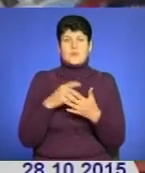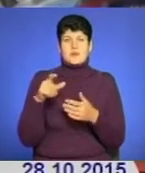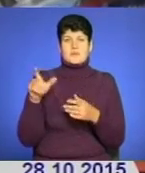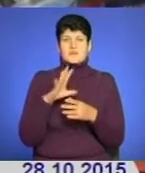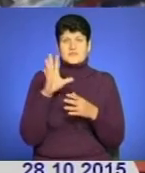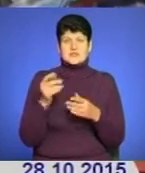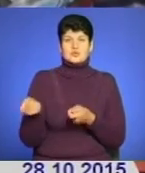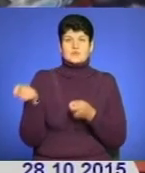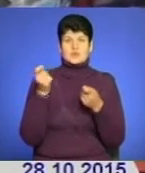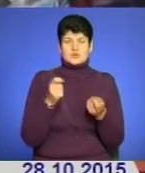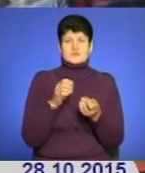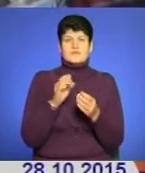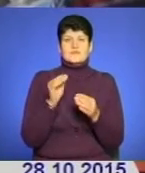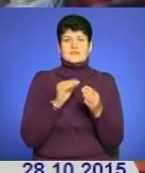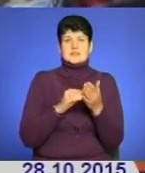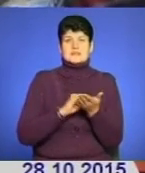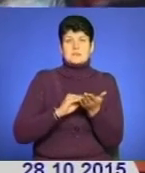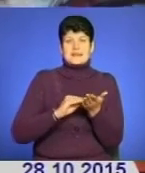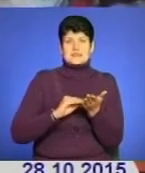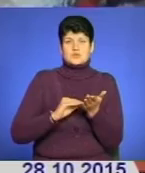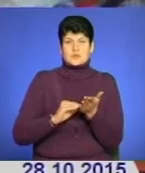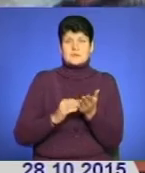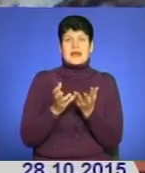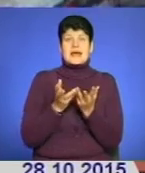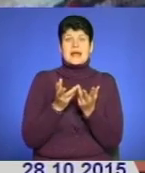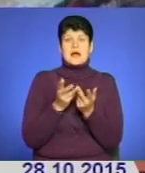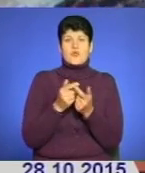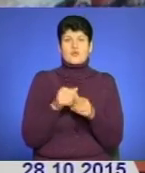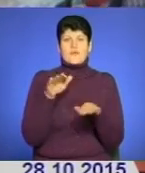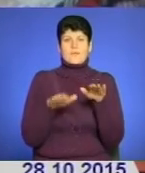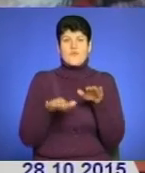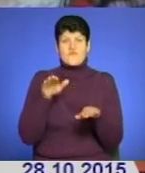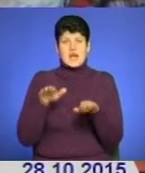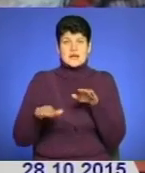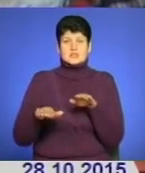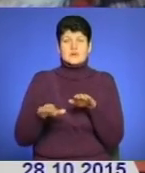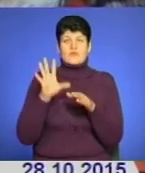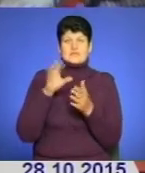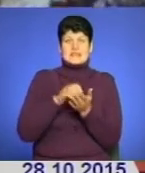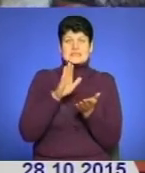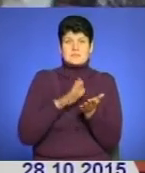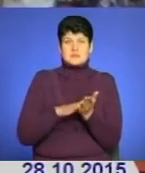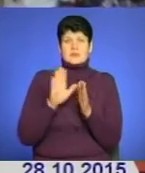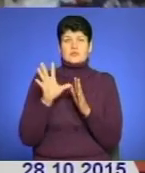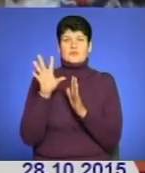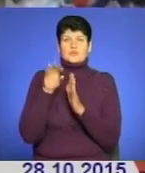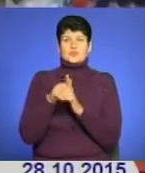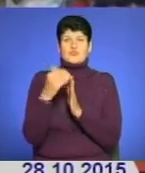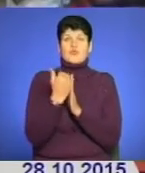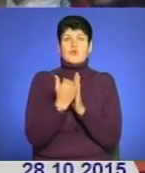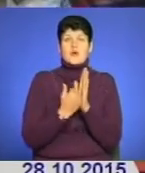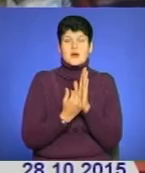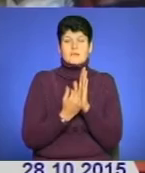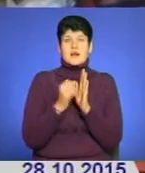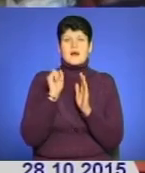виносимо зі складу, записуємо тут на листочках, рахуємо, важимо, все записуємо. І потім я вношу це в програму,